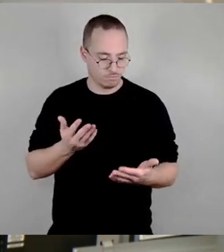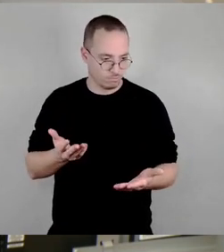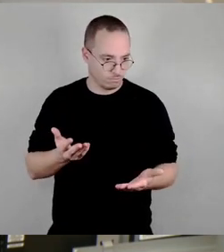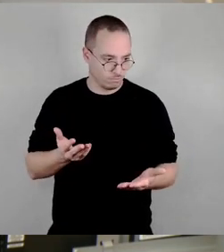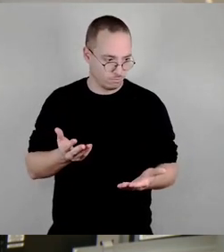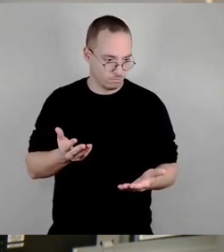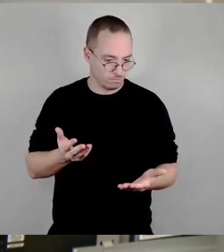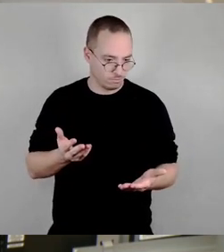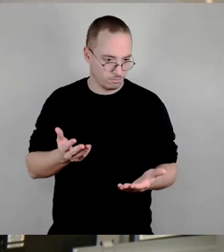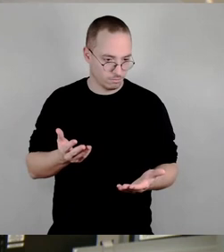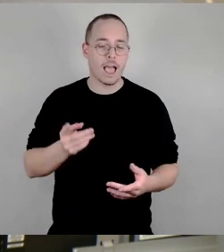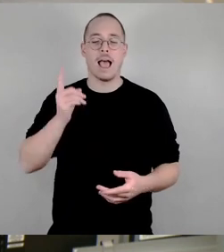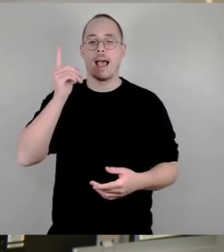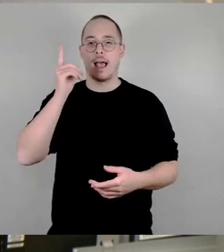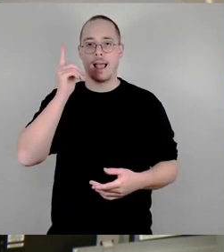Ach so.